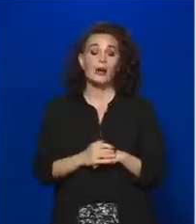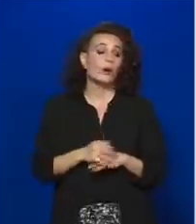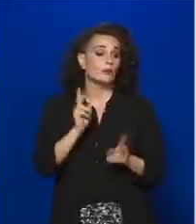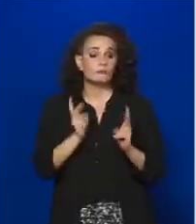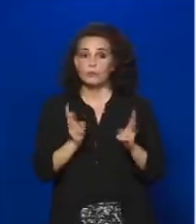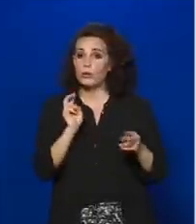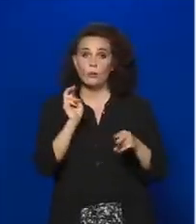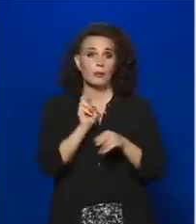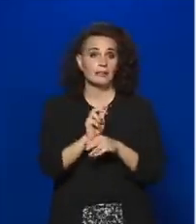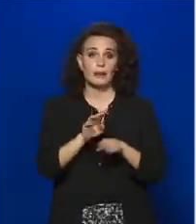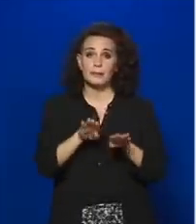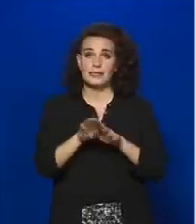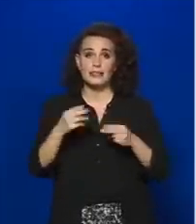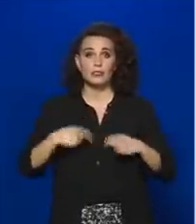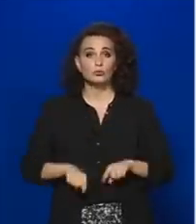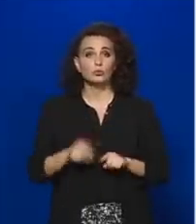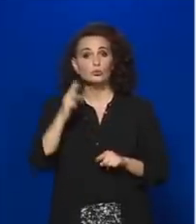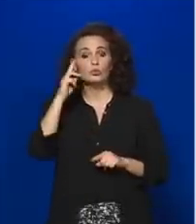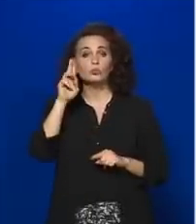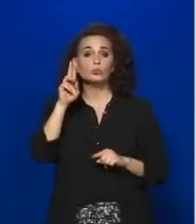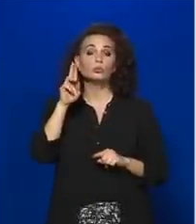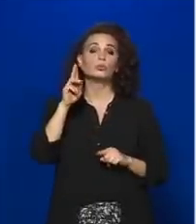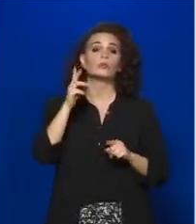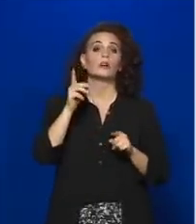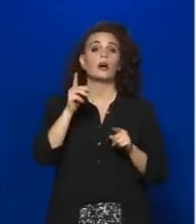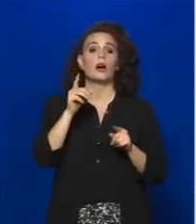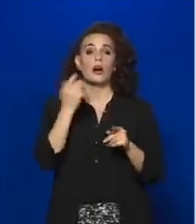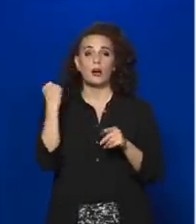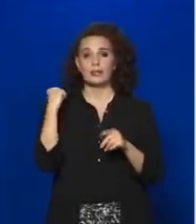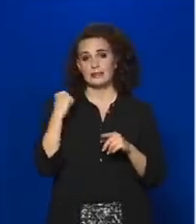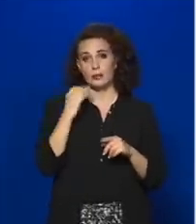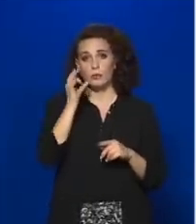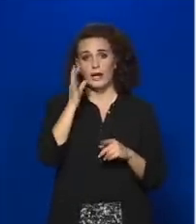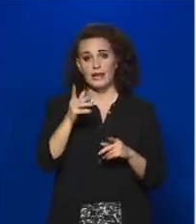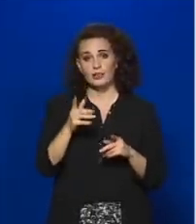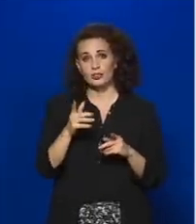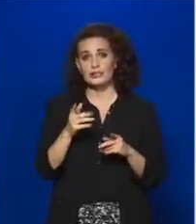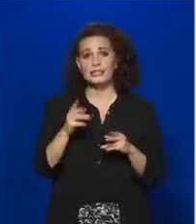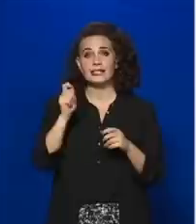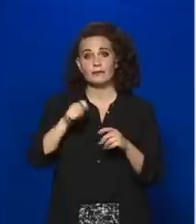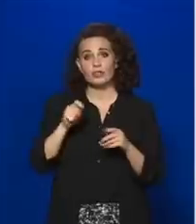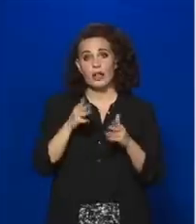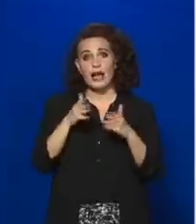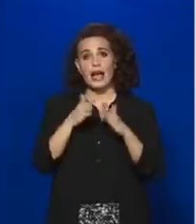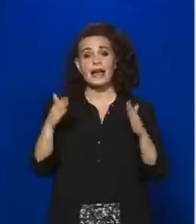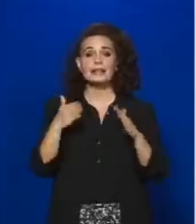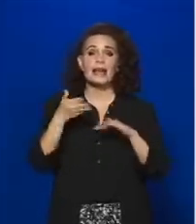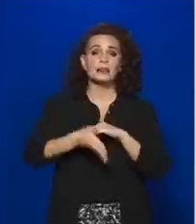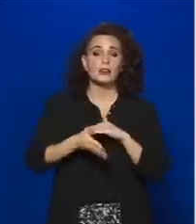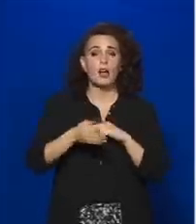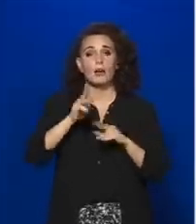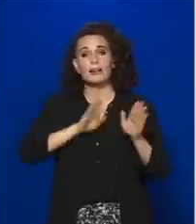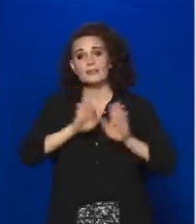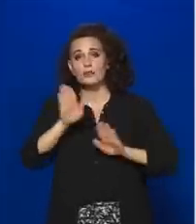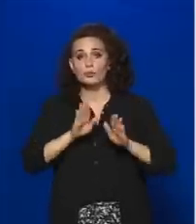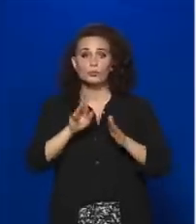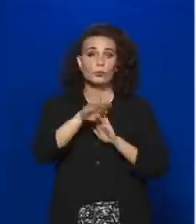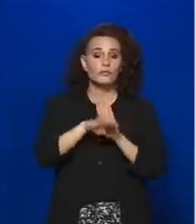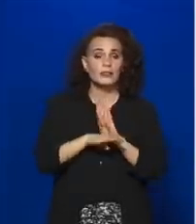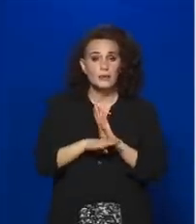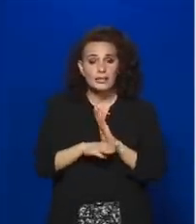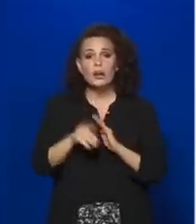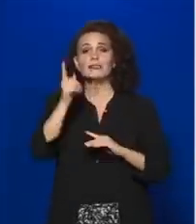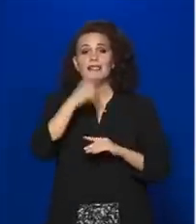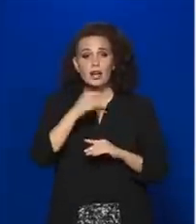miniszter úr a bukaresti képviselőhez tegnap, bukaresti képviselőhez által tegnap megszavazott törvényt, amely a trianoni szerződés